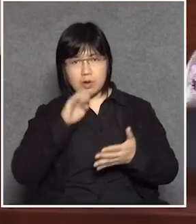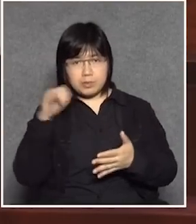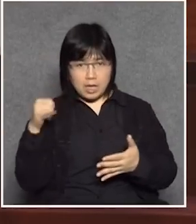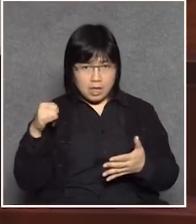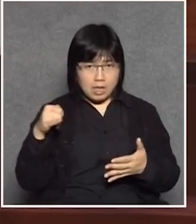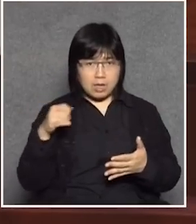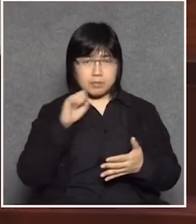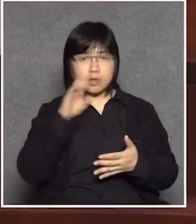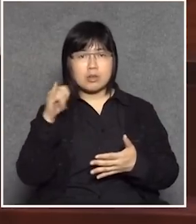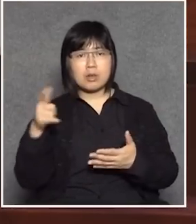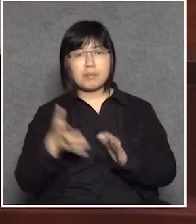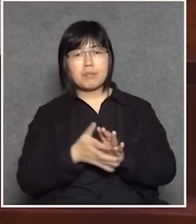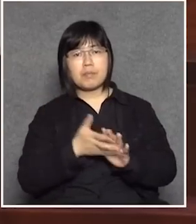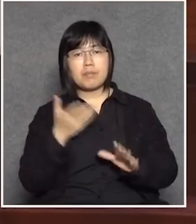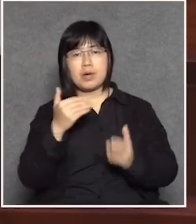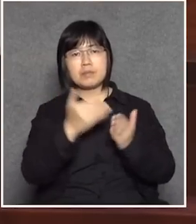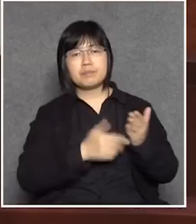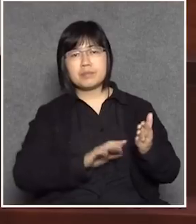就不用排行這個程序